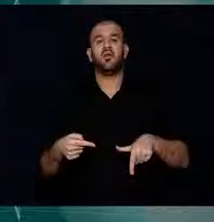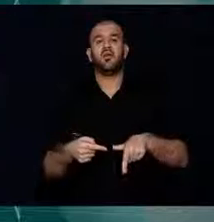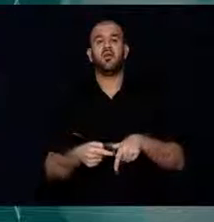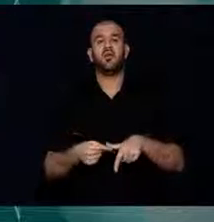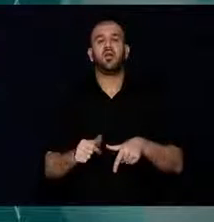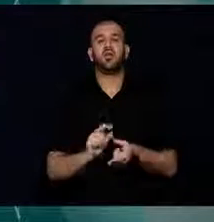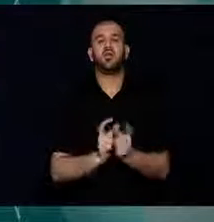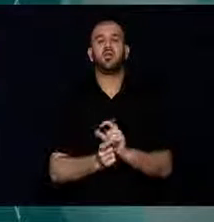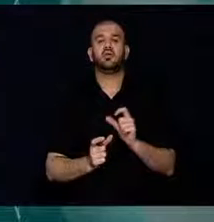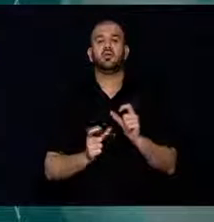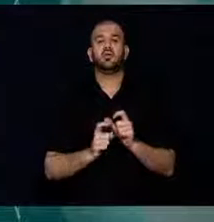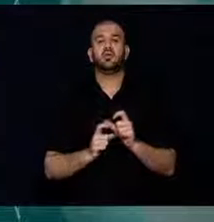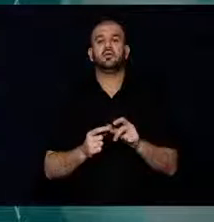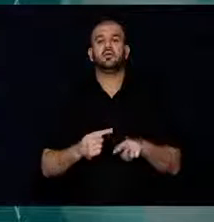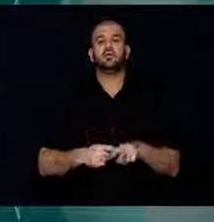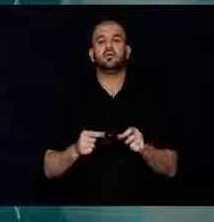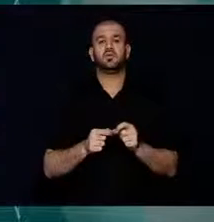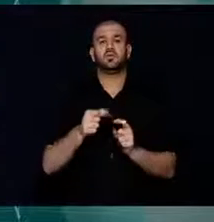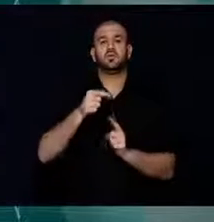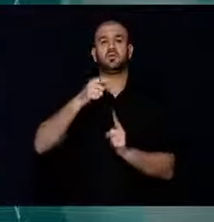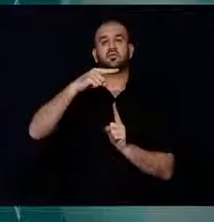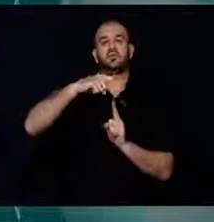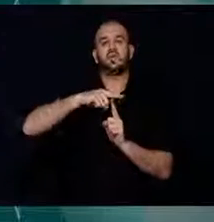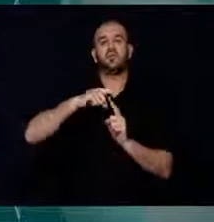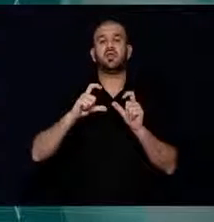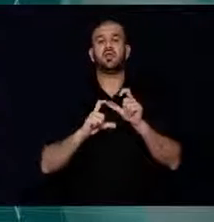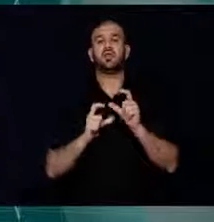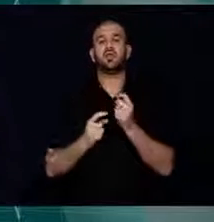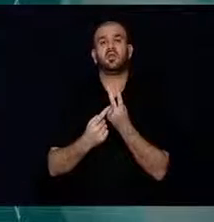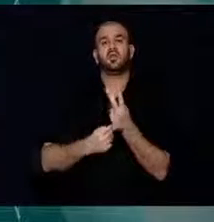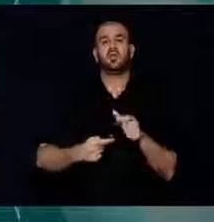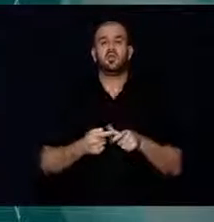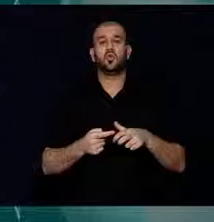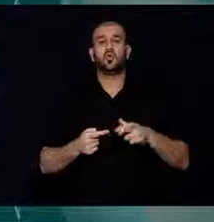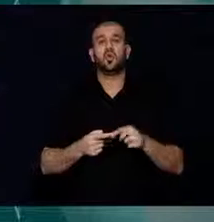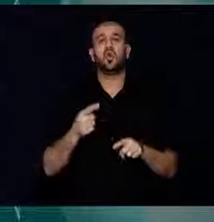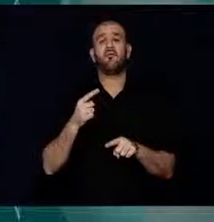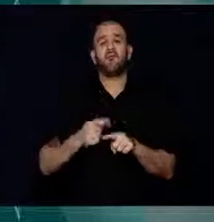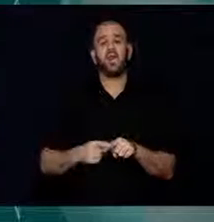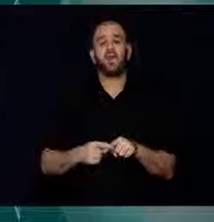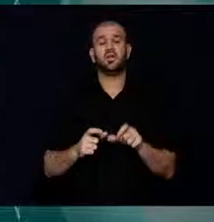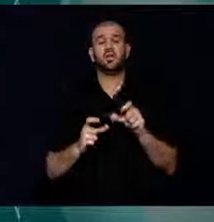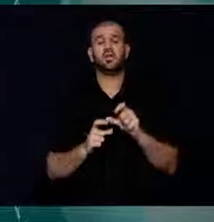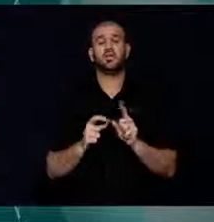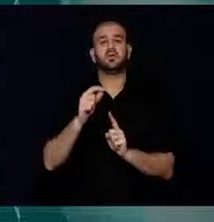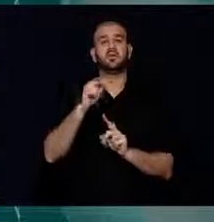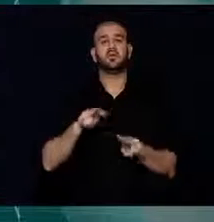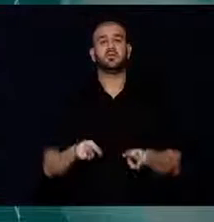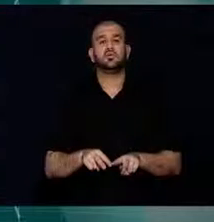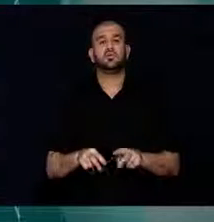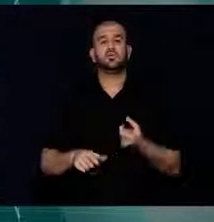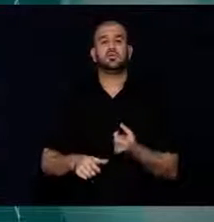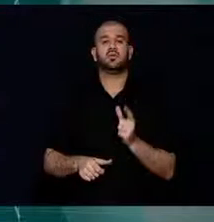ve Simultane Mütercüm Tercüman Yusuf Mustafa, ilgili dönemi